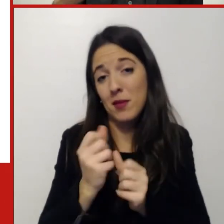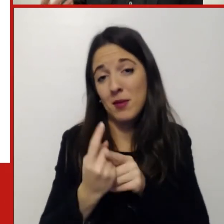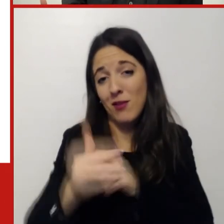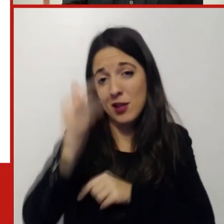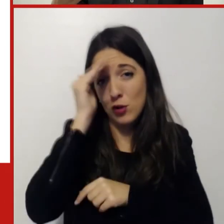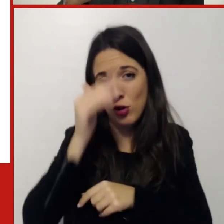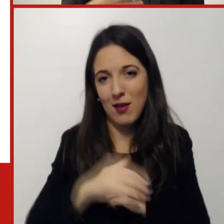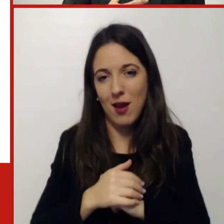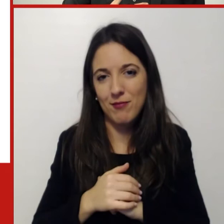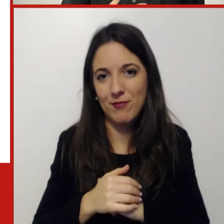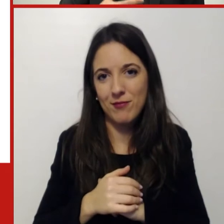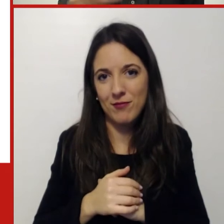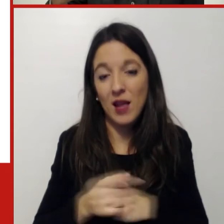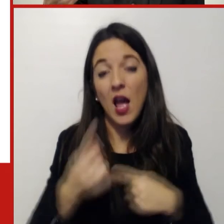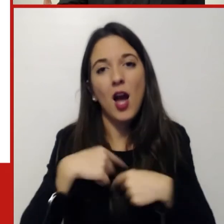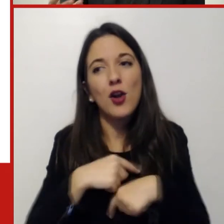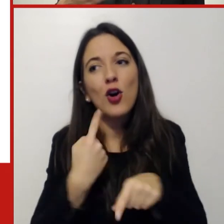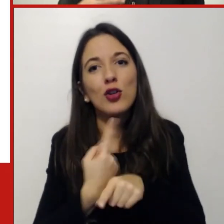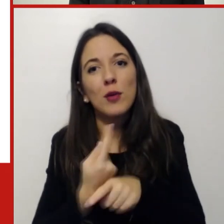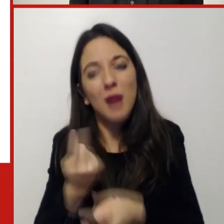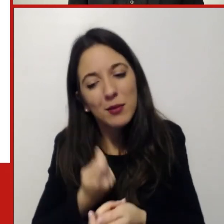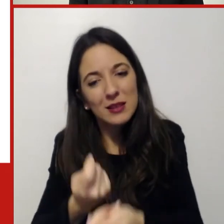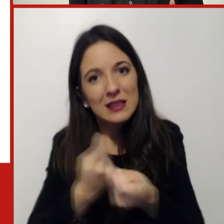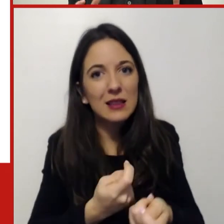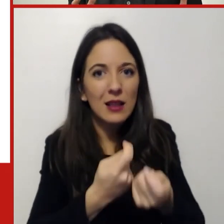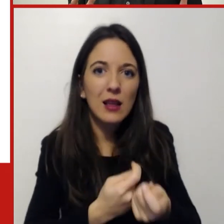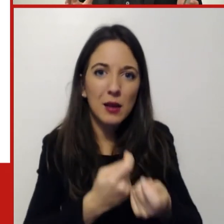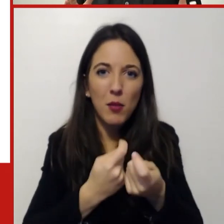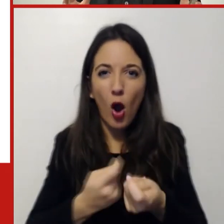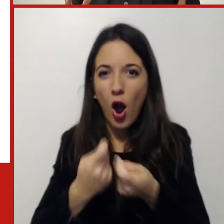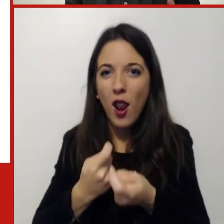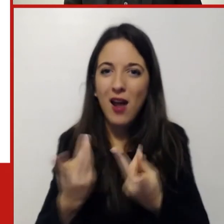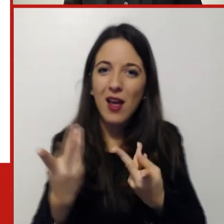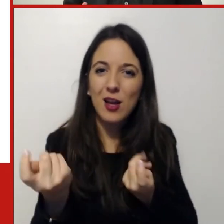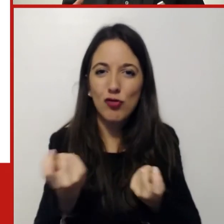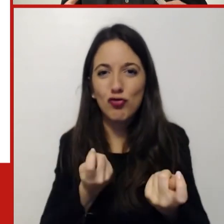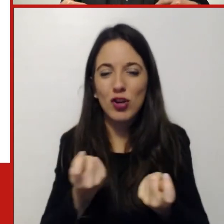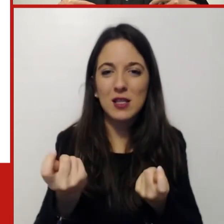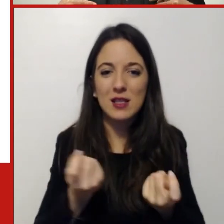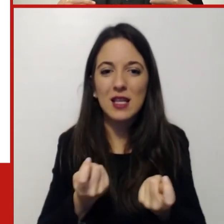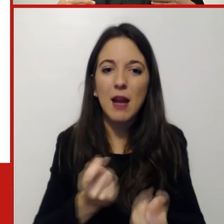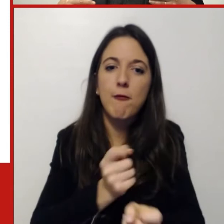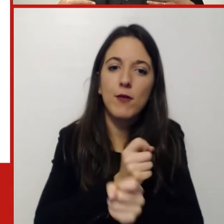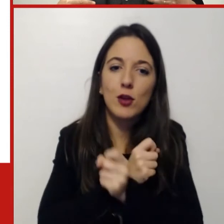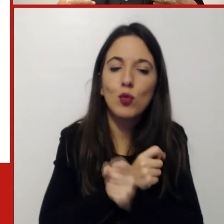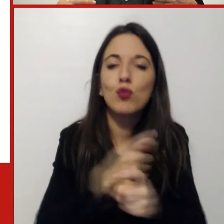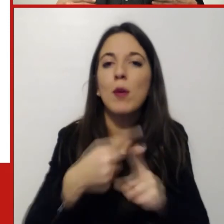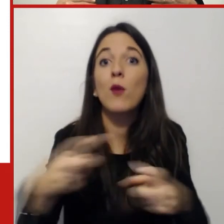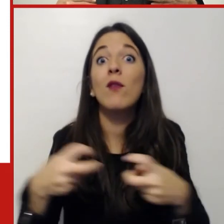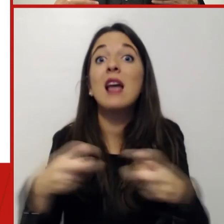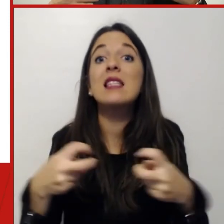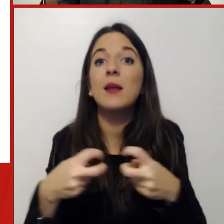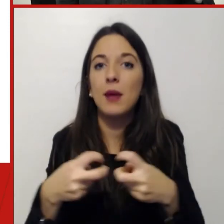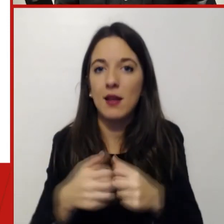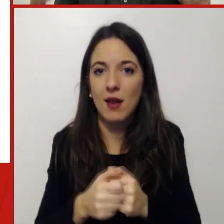fiducia e flessibilità con l'organizzazione e con ogni persona in modo da costruire degli abiti su misura ecco lo smart working è la fine